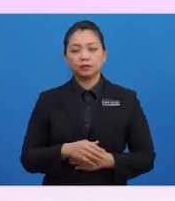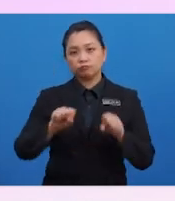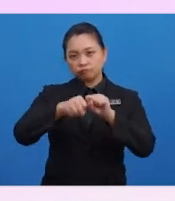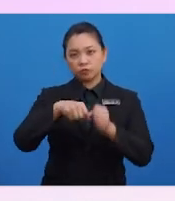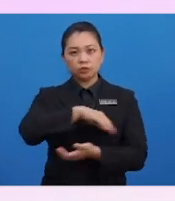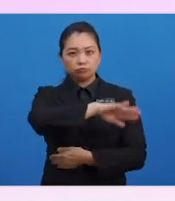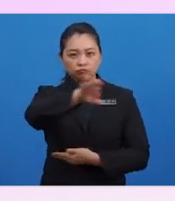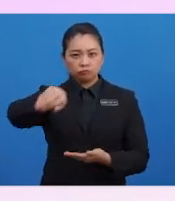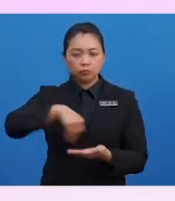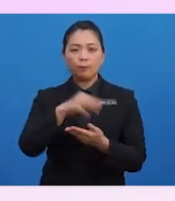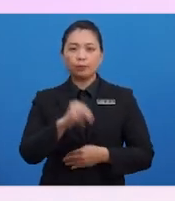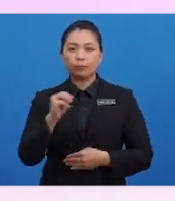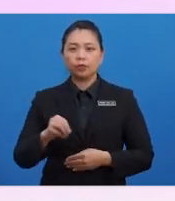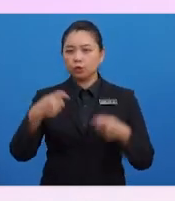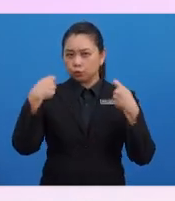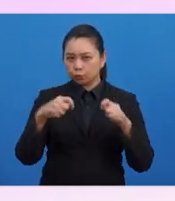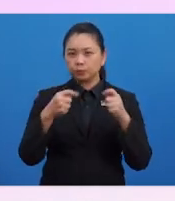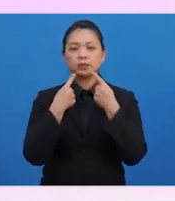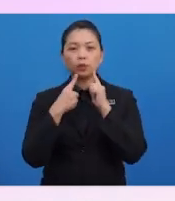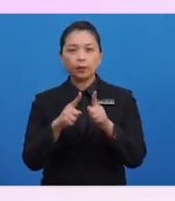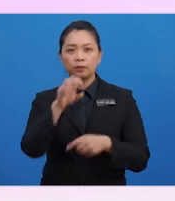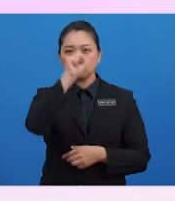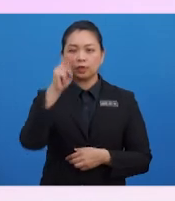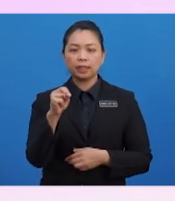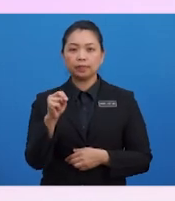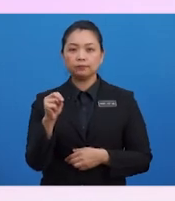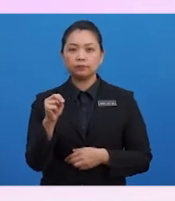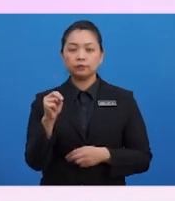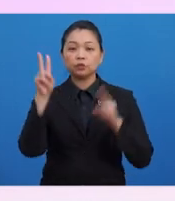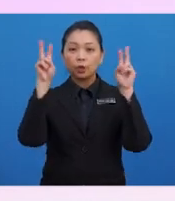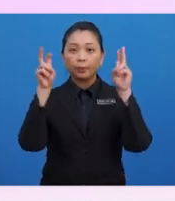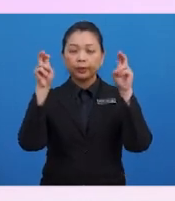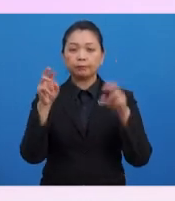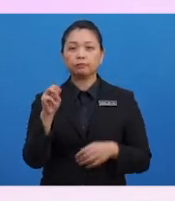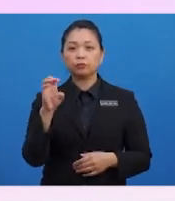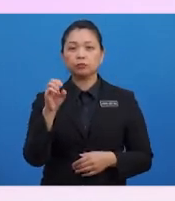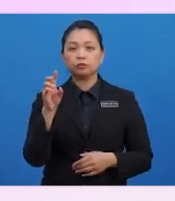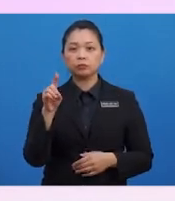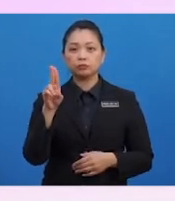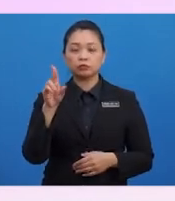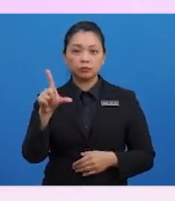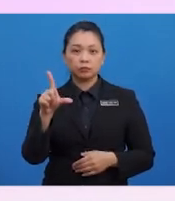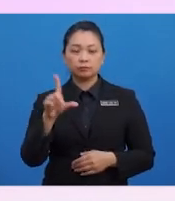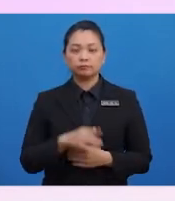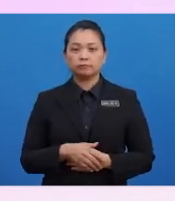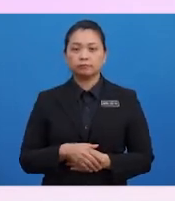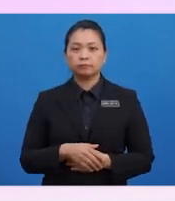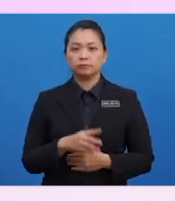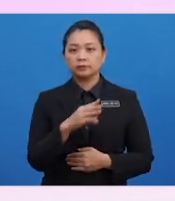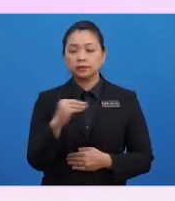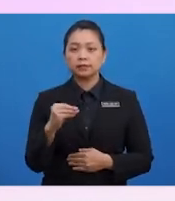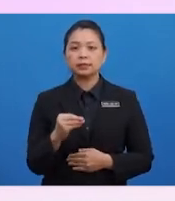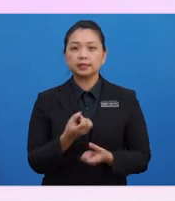semua murid akan cuba menjawab soalan-soalan topikal modul pelarasan pada tarikh imbangan